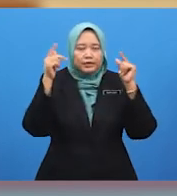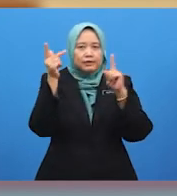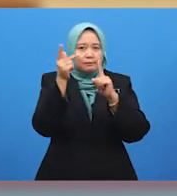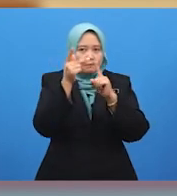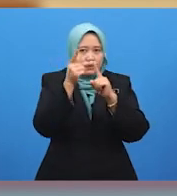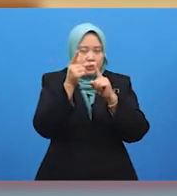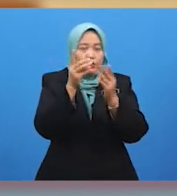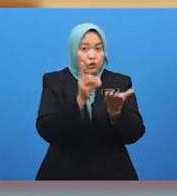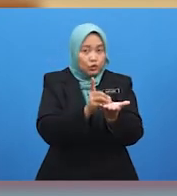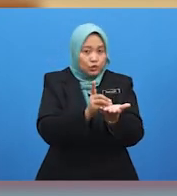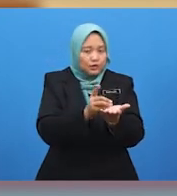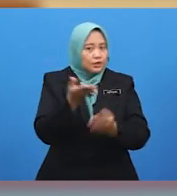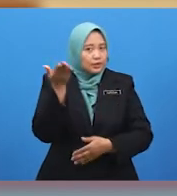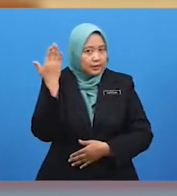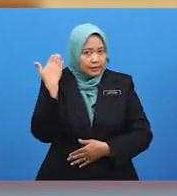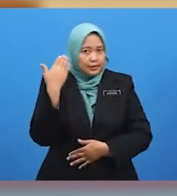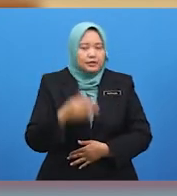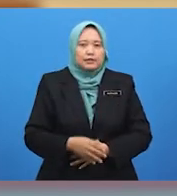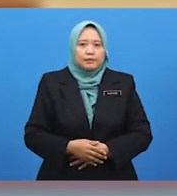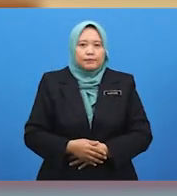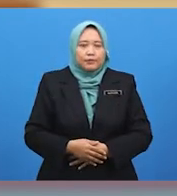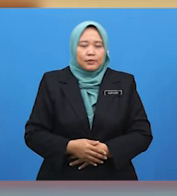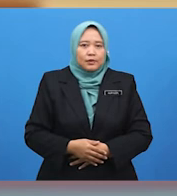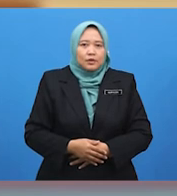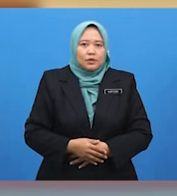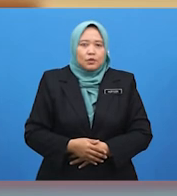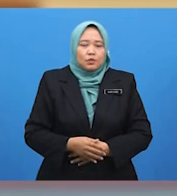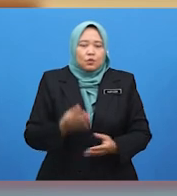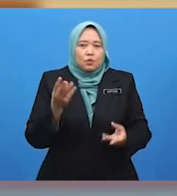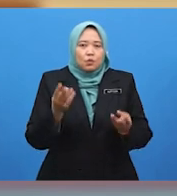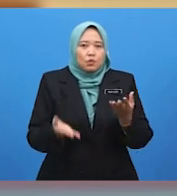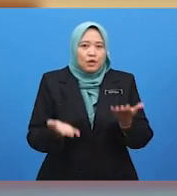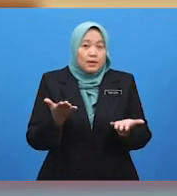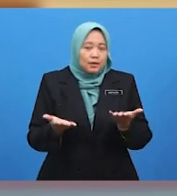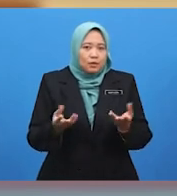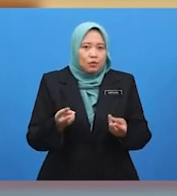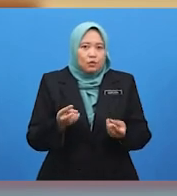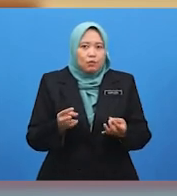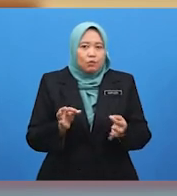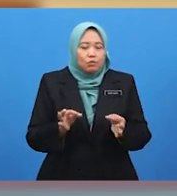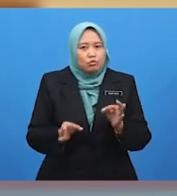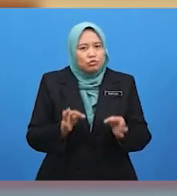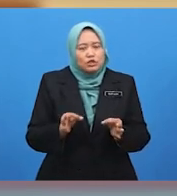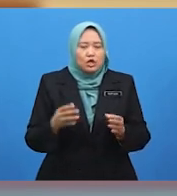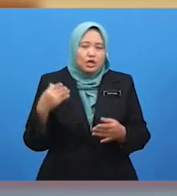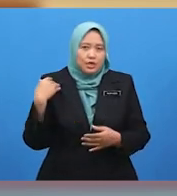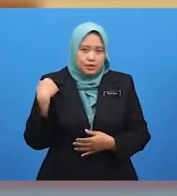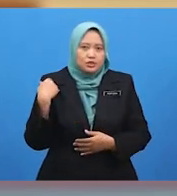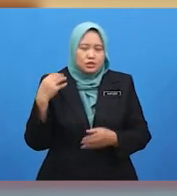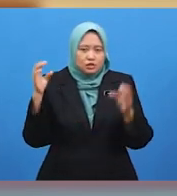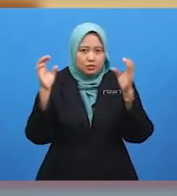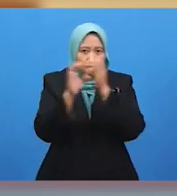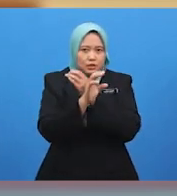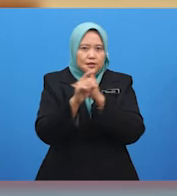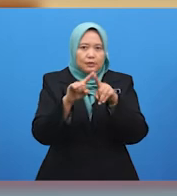cabaran, kita patut menegur jiran jika membuat kesalahan demi kesejahteraan bersama. Baik,